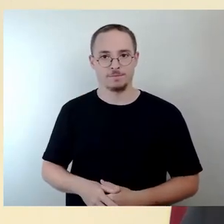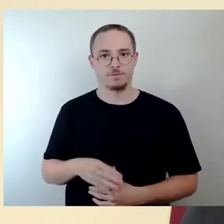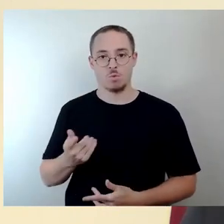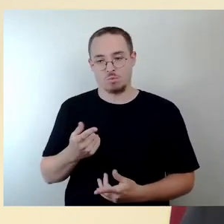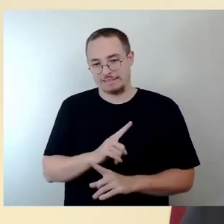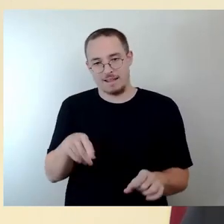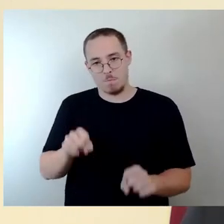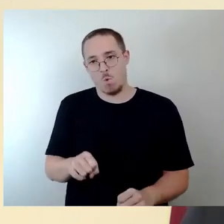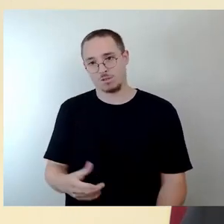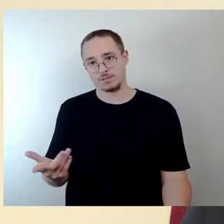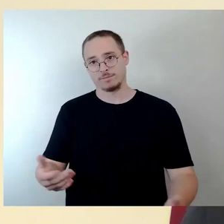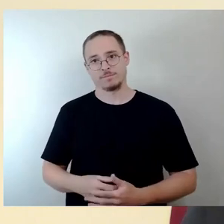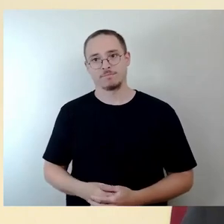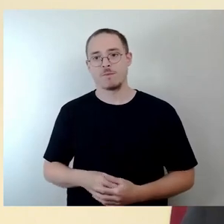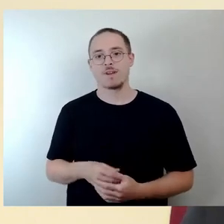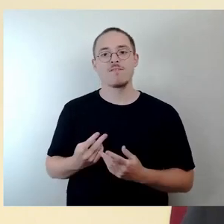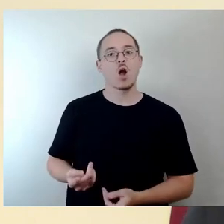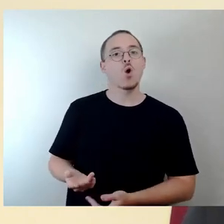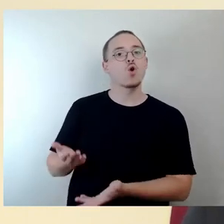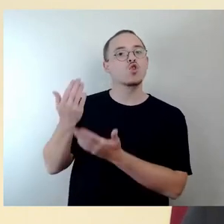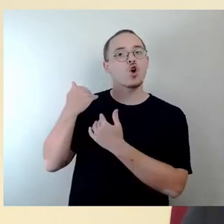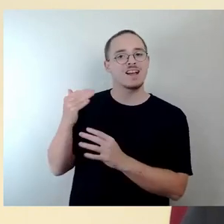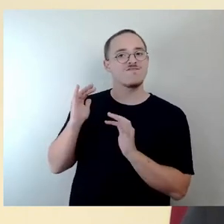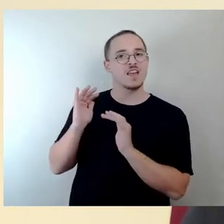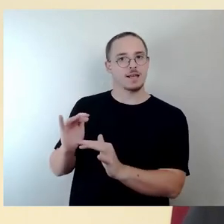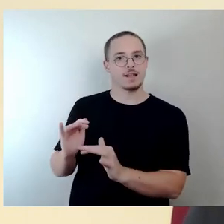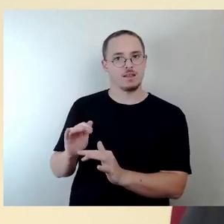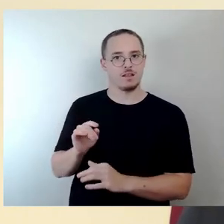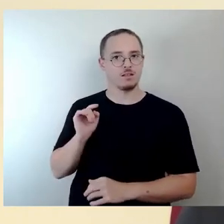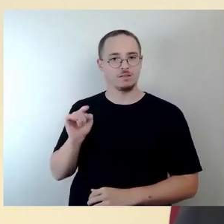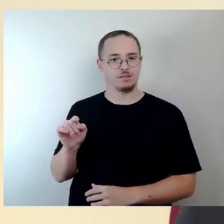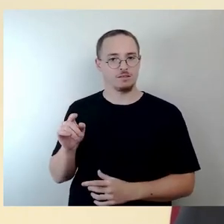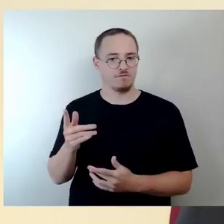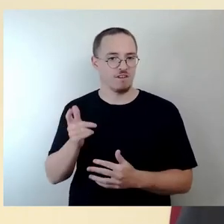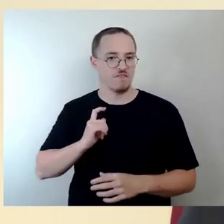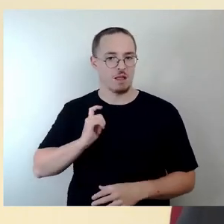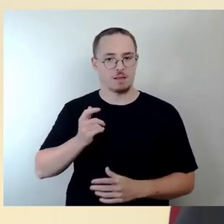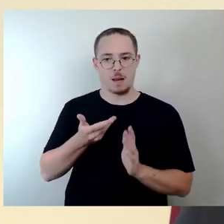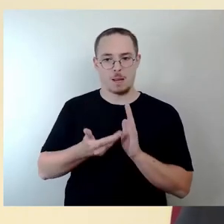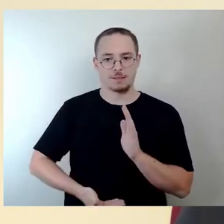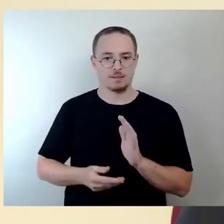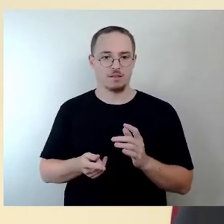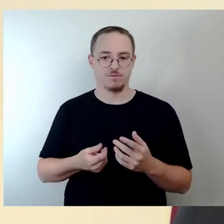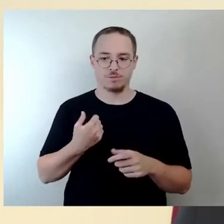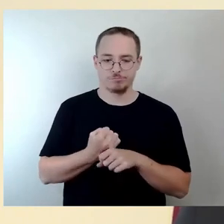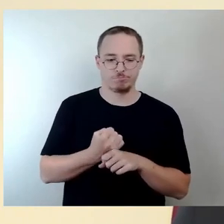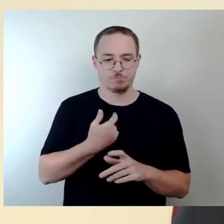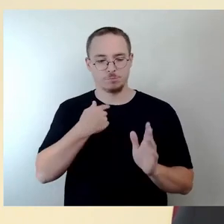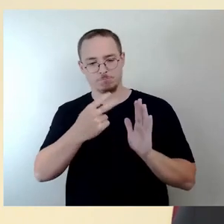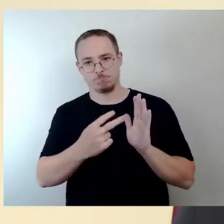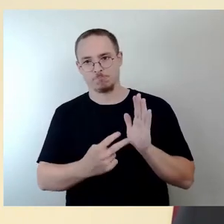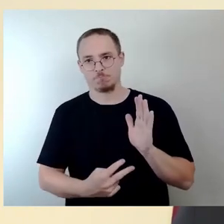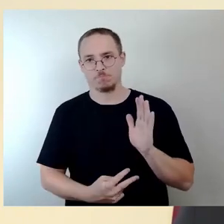die Wartelisten aufzuarbeiten, aber wir können mit Blick auf Mai 2024 dort ein paar Zahlen